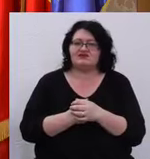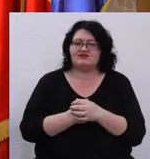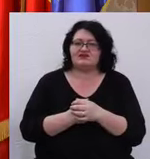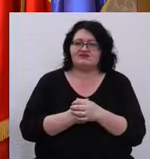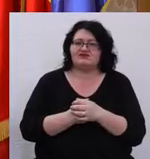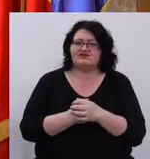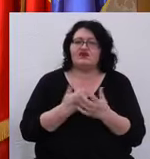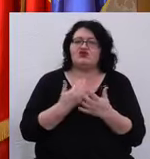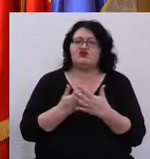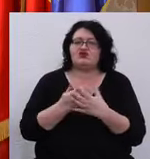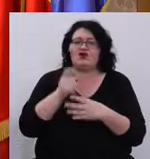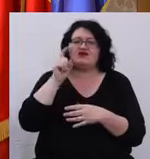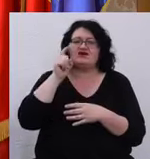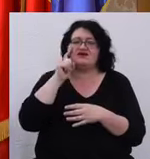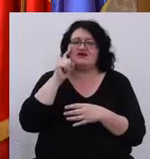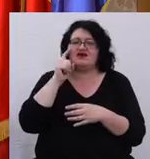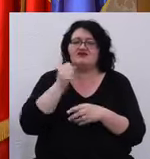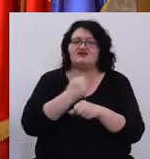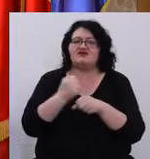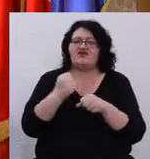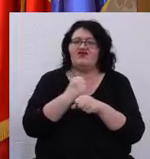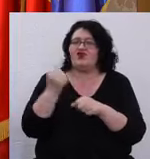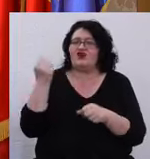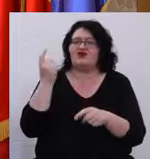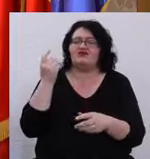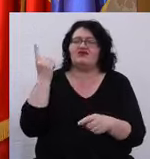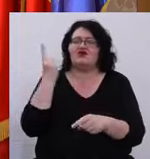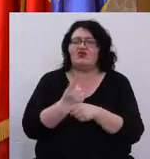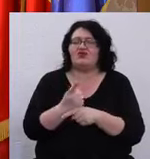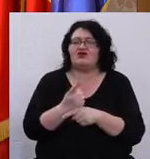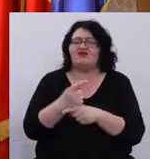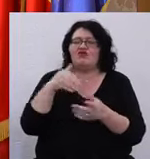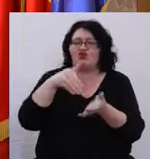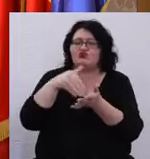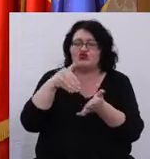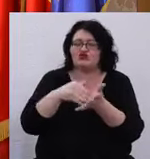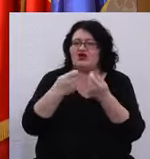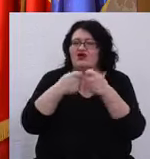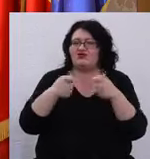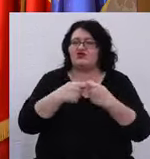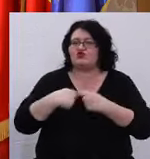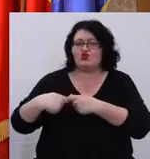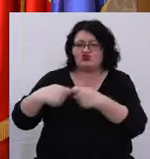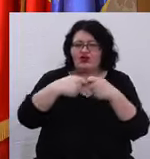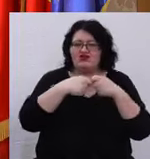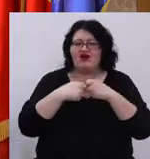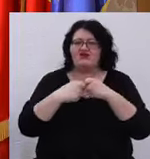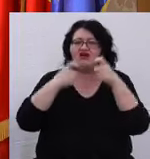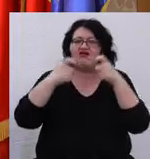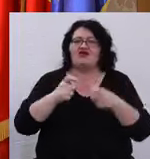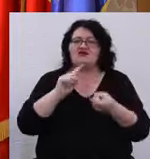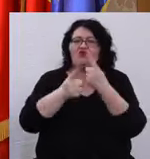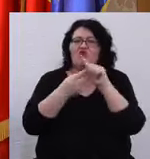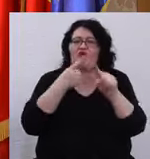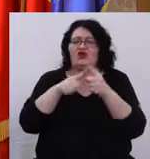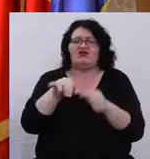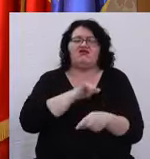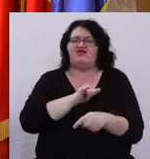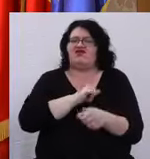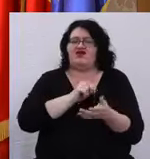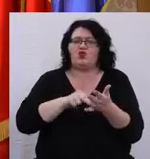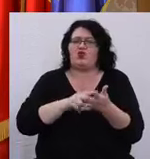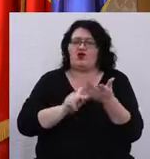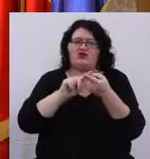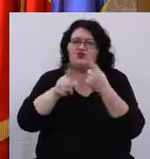Și de aia cred că este absolut necesar ca întreaga societate, întreaga clasă politică, indiferent de